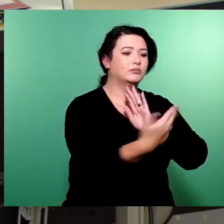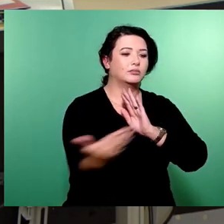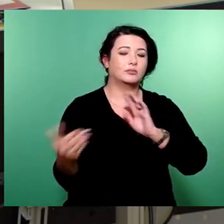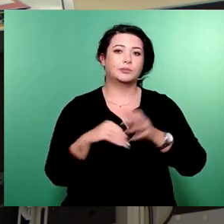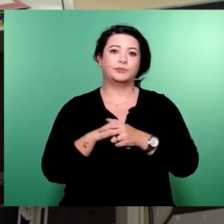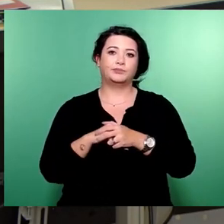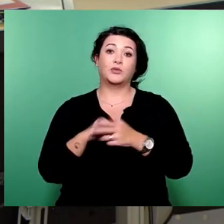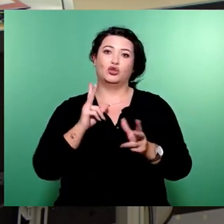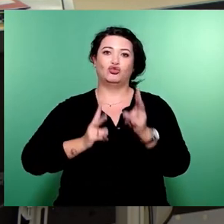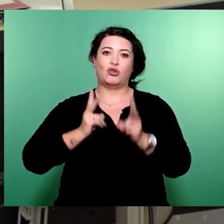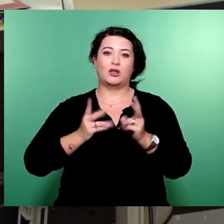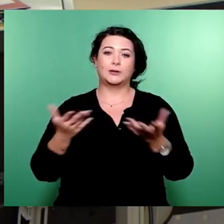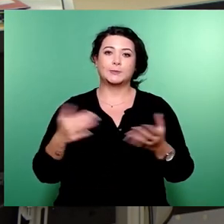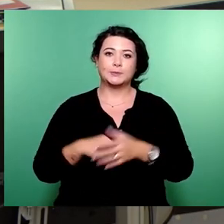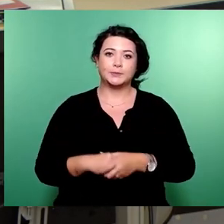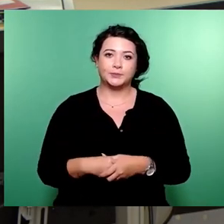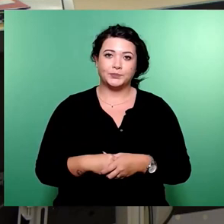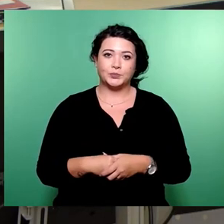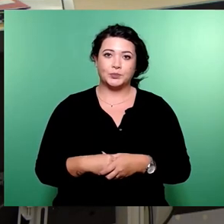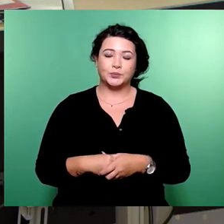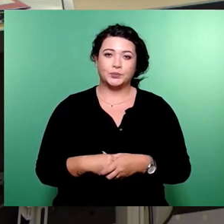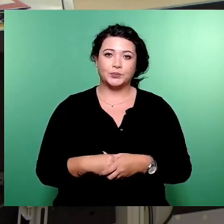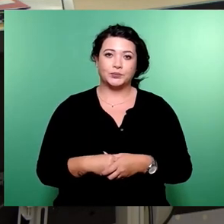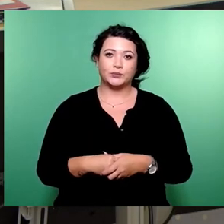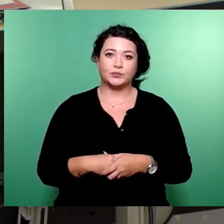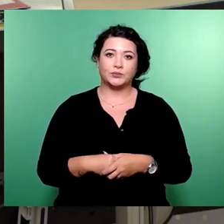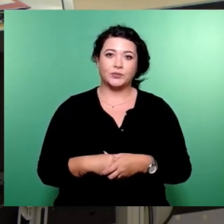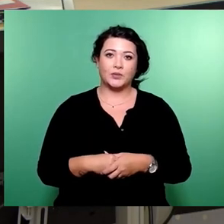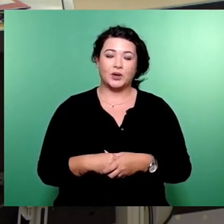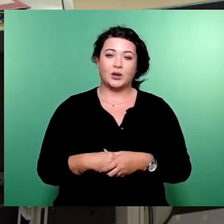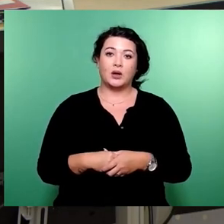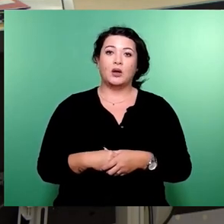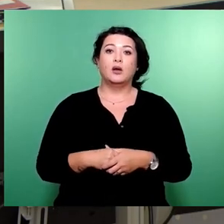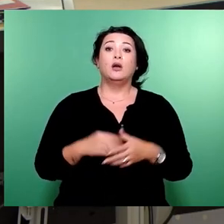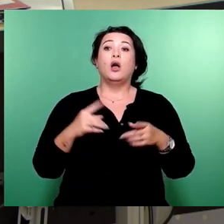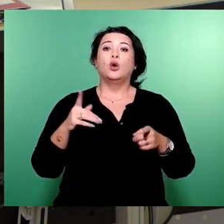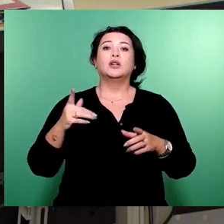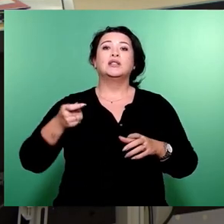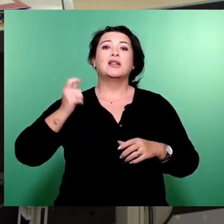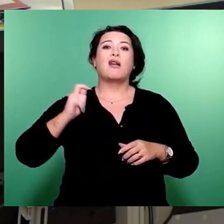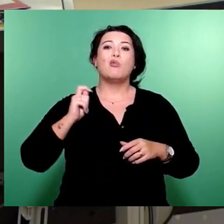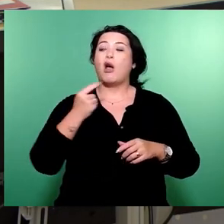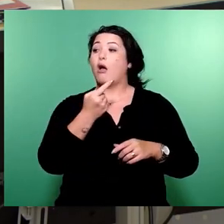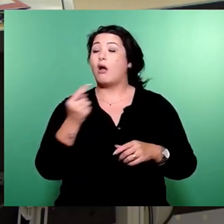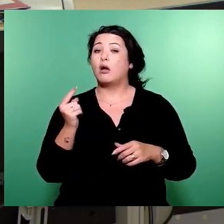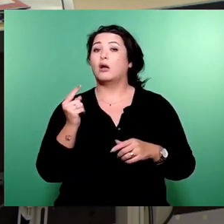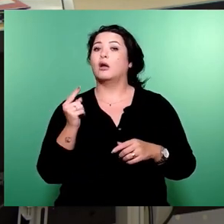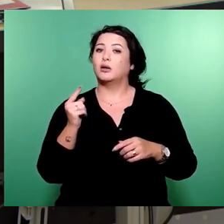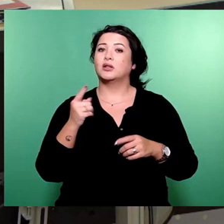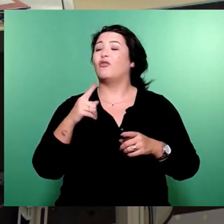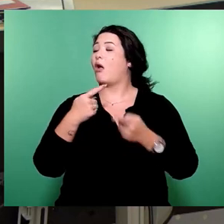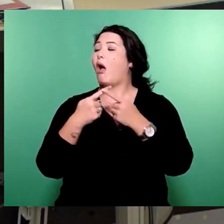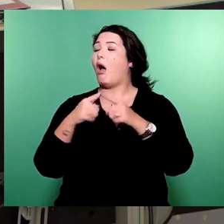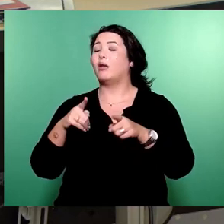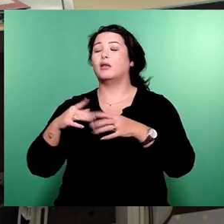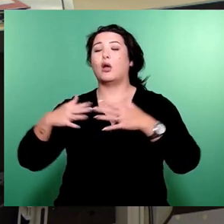Oh Mensch, die Luft wird dünner. Die Kämmerei spricht genauso wie alle anderen großen Wirtschaftsweisen von